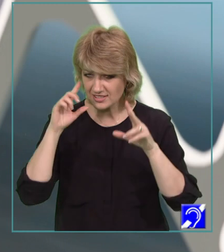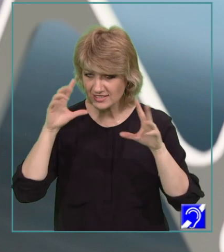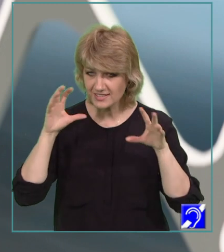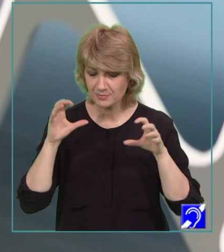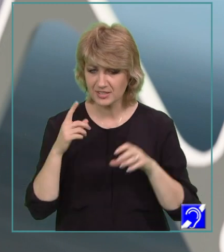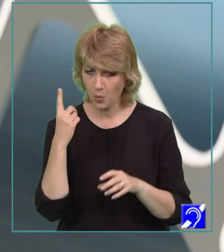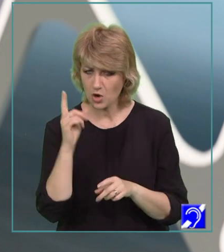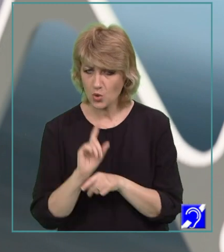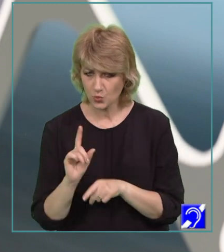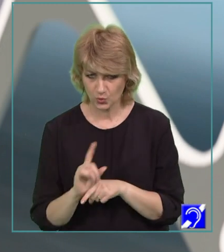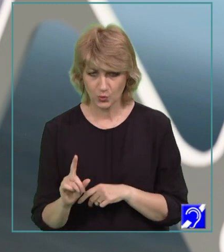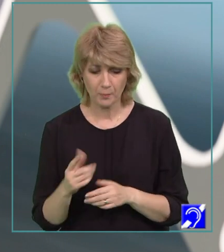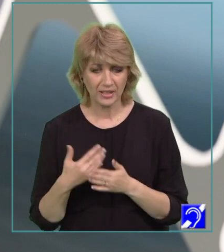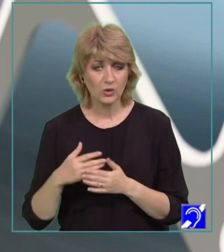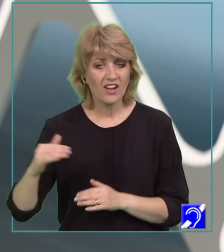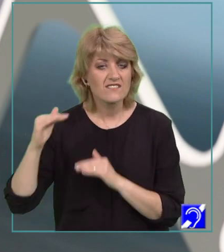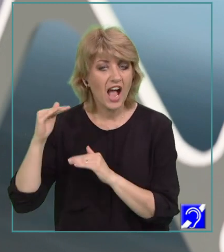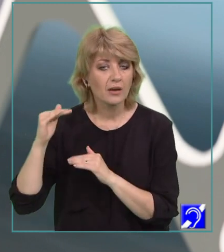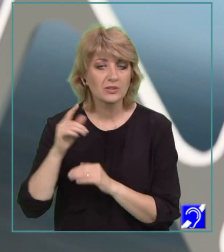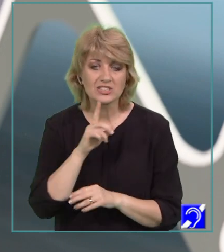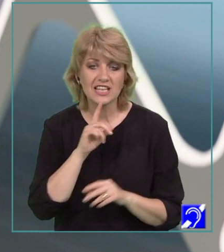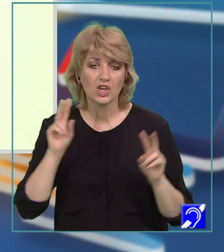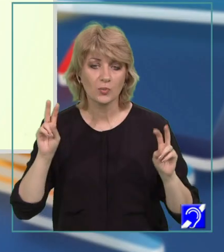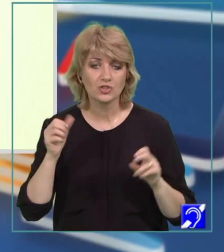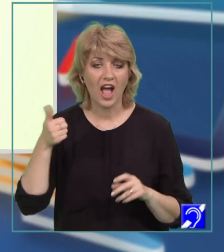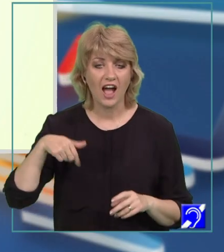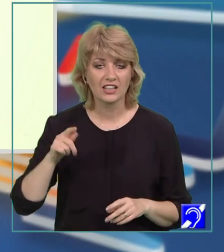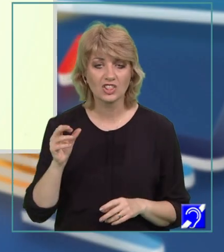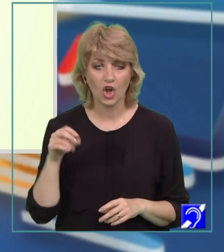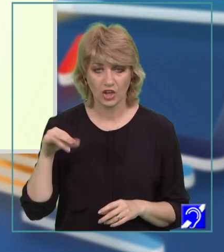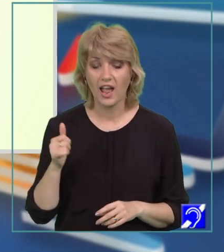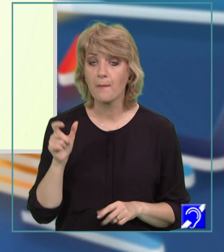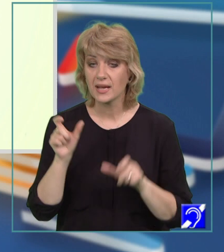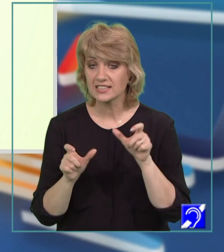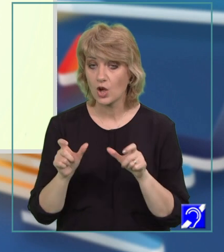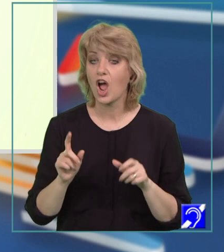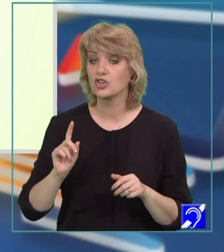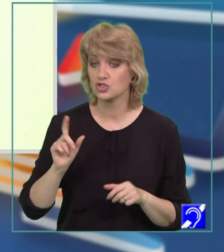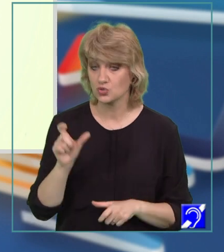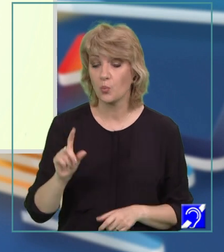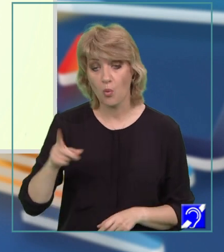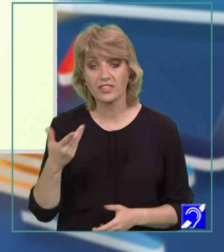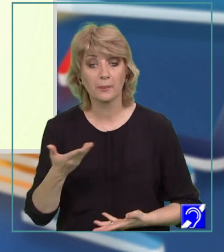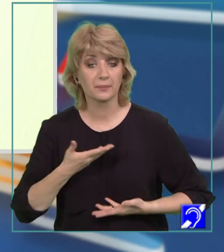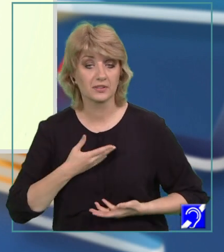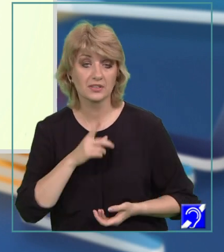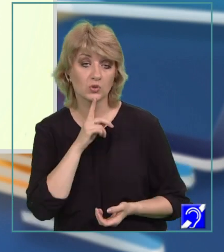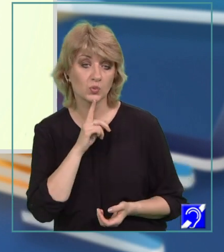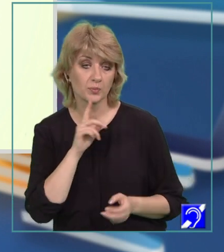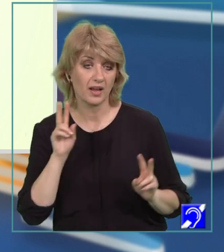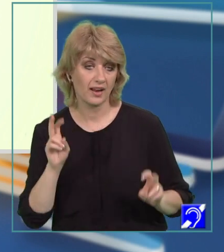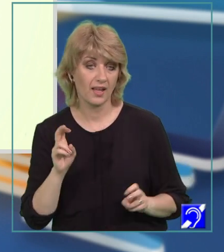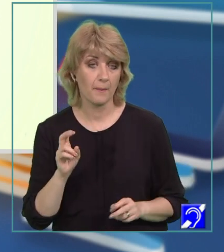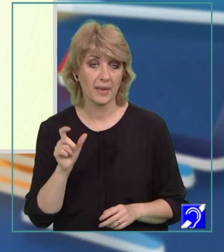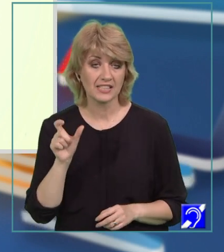aici un aspect, pentru că fragmentul se intitulează Antonia, personajul poate primi titulatura de